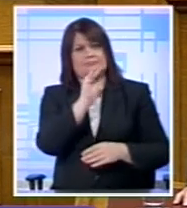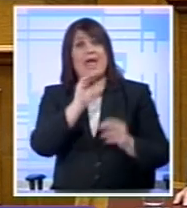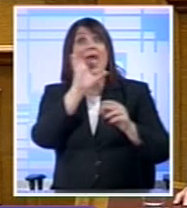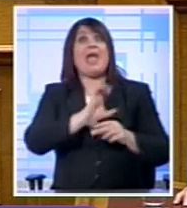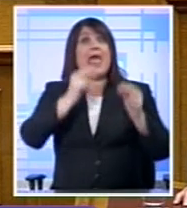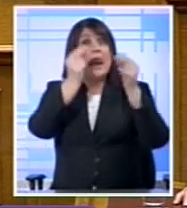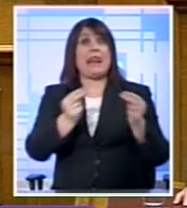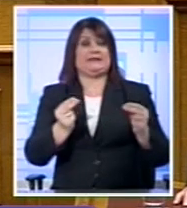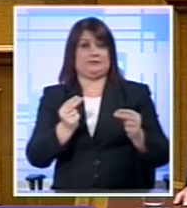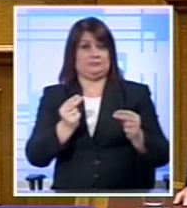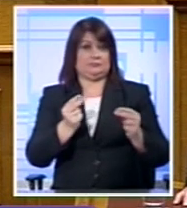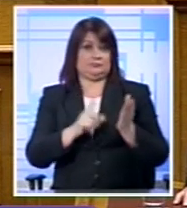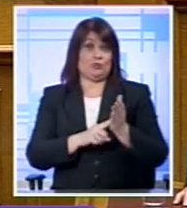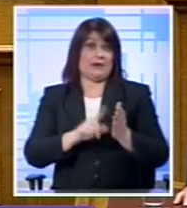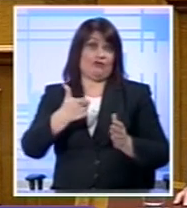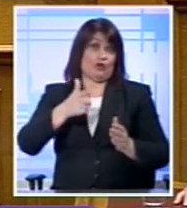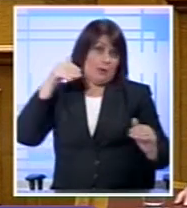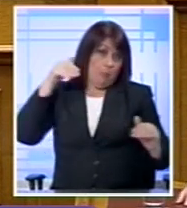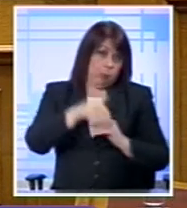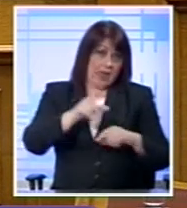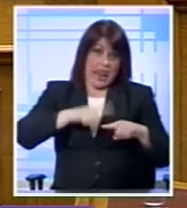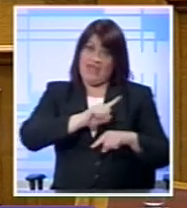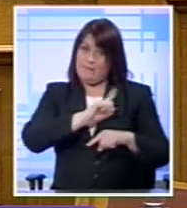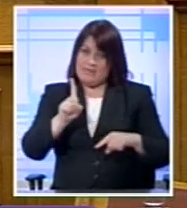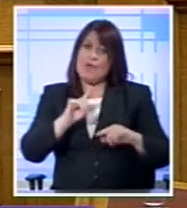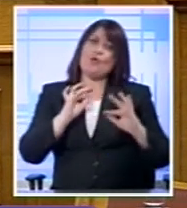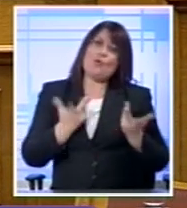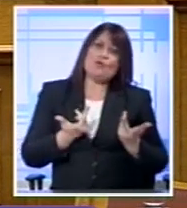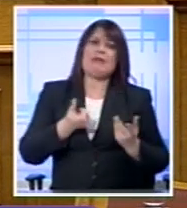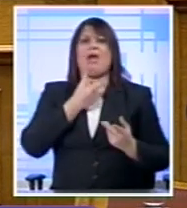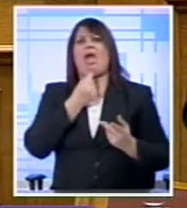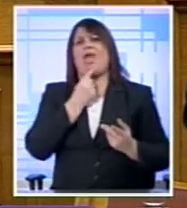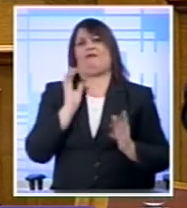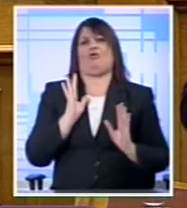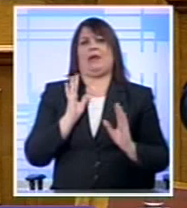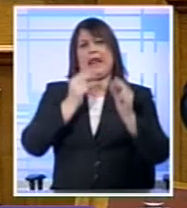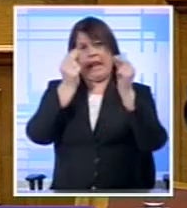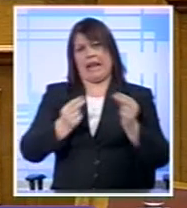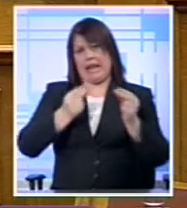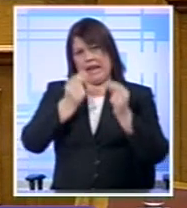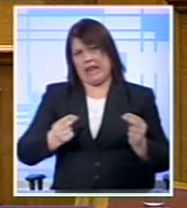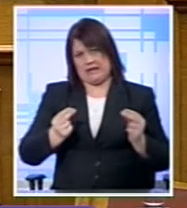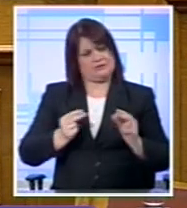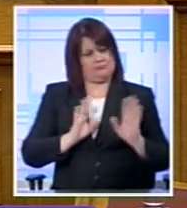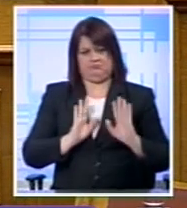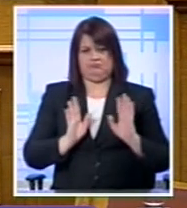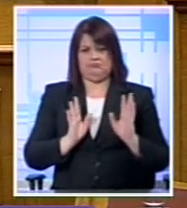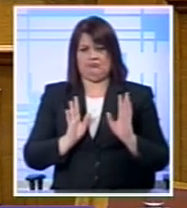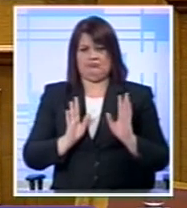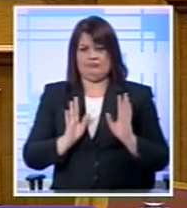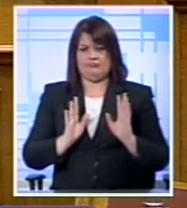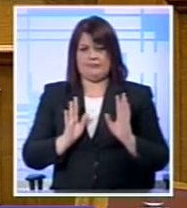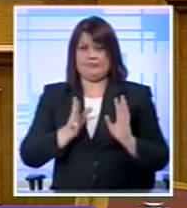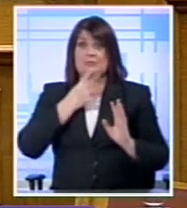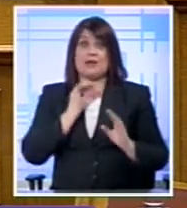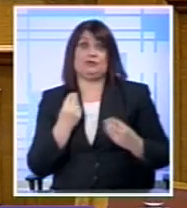Ούτε χρεοκοπία Ούτε άλλες δίθεν εύκολες Υπαρκτές ή ανύπαρκτες λύσεις Που ενδεχομένως να φαίνονταν